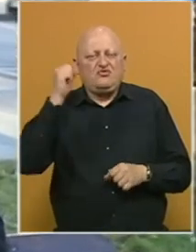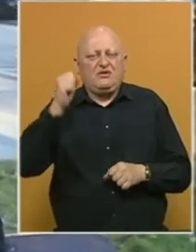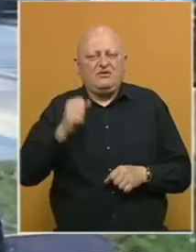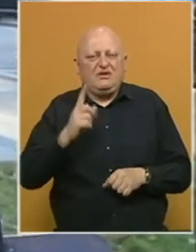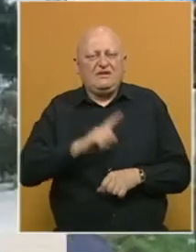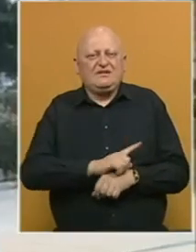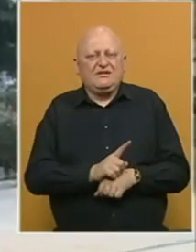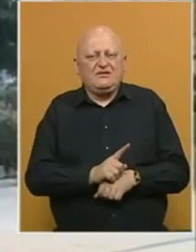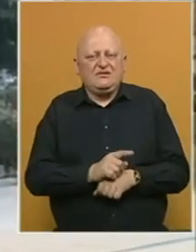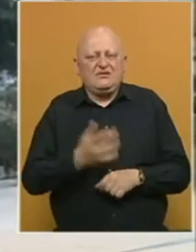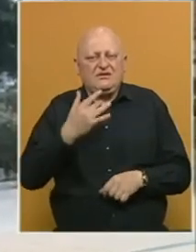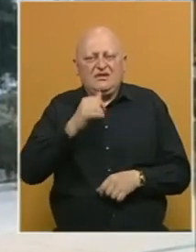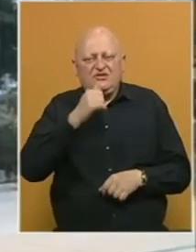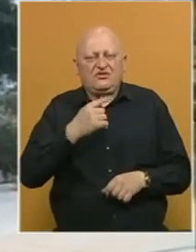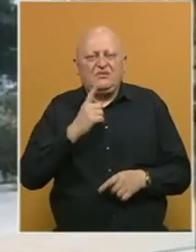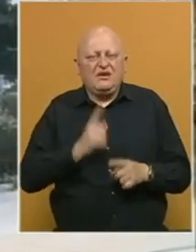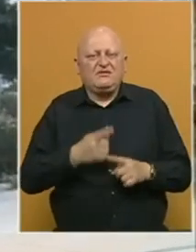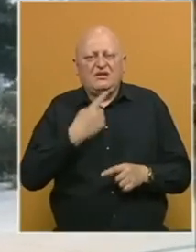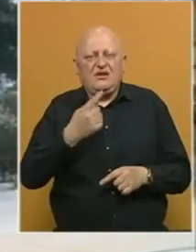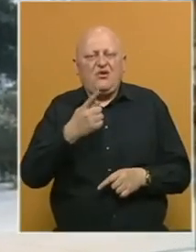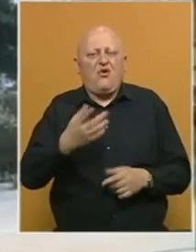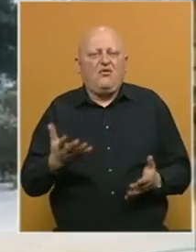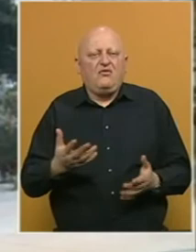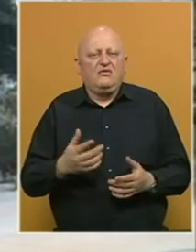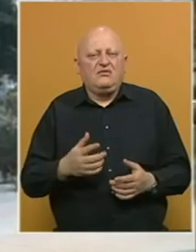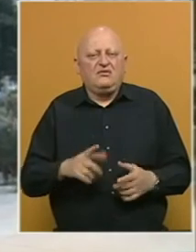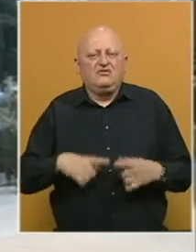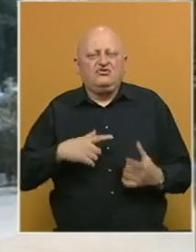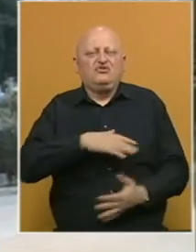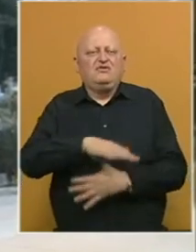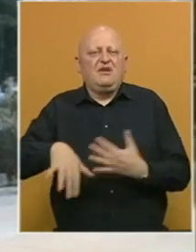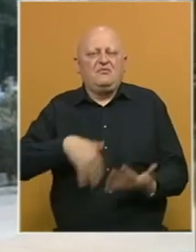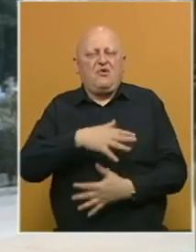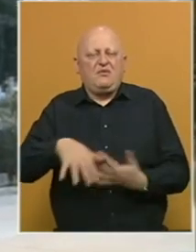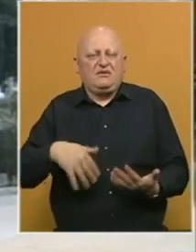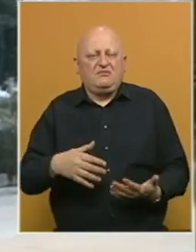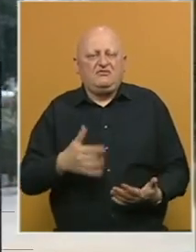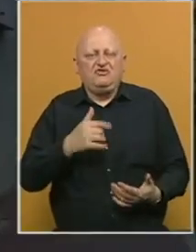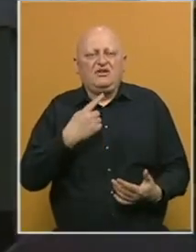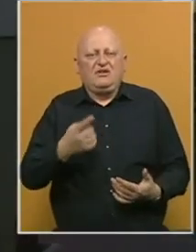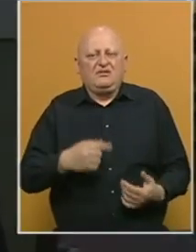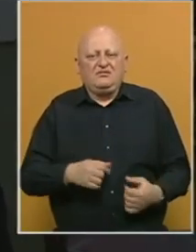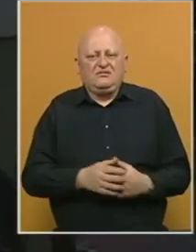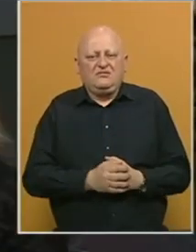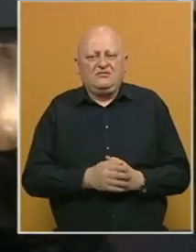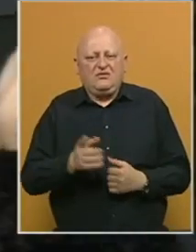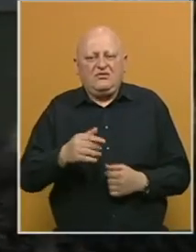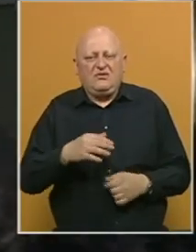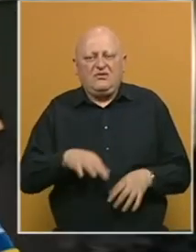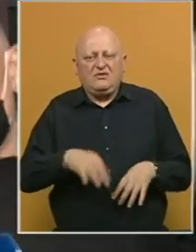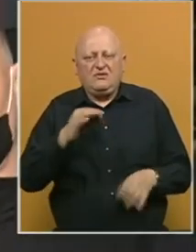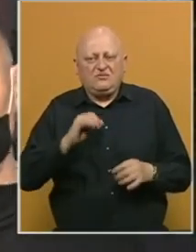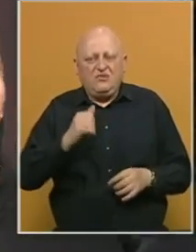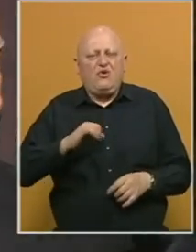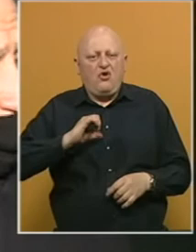sekunde. Pa ne znam šta istreno kažem, ovo je živa pomjetnija ovde, šta da kažem. Možete nam samo reći hoćete li izaći sutra